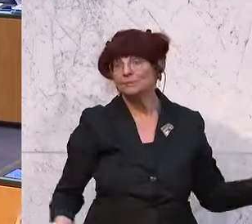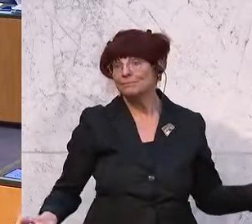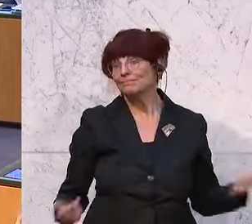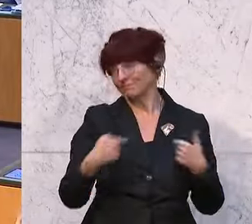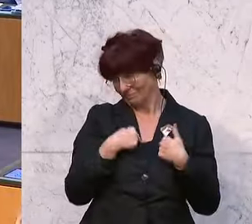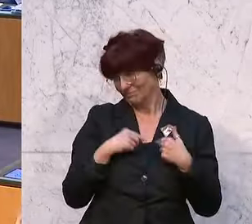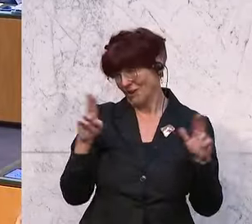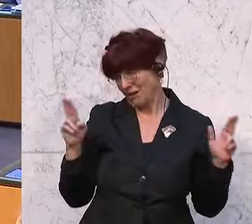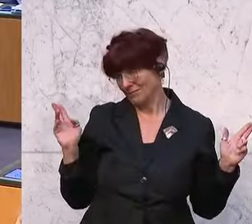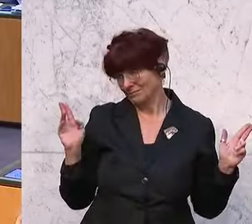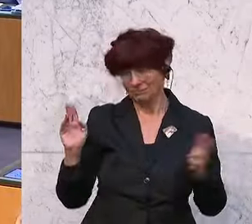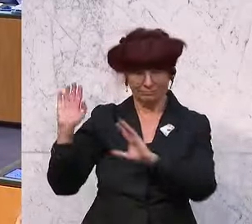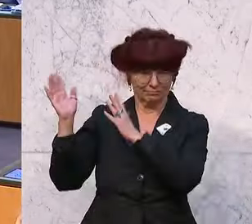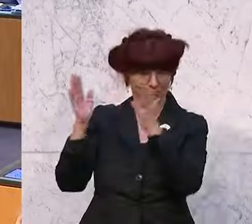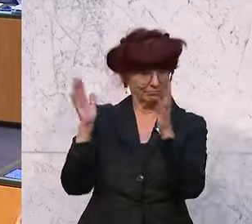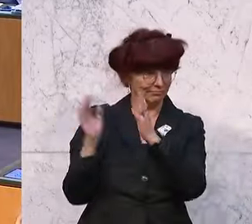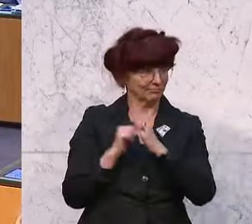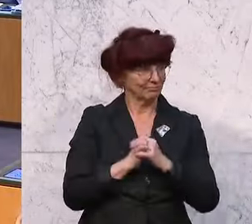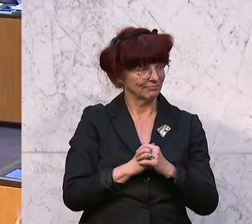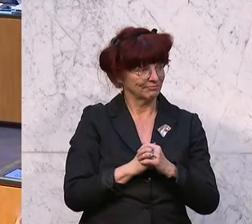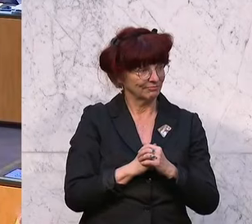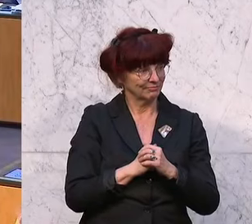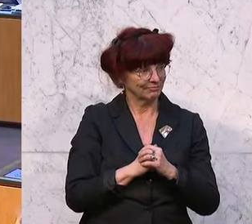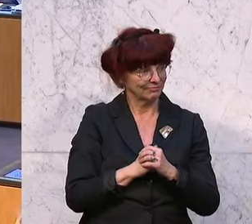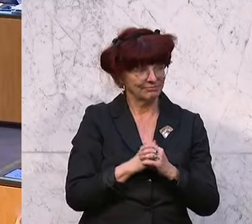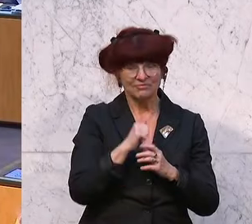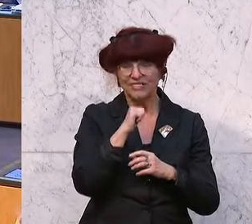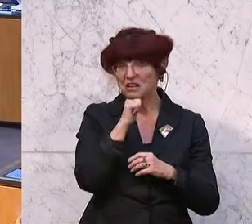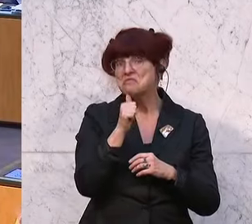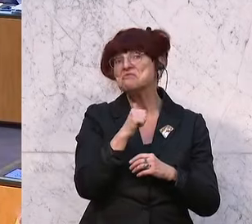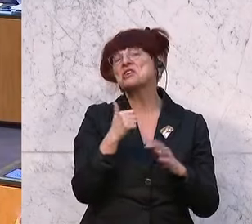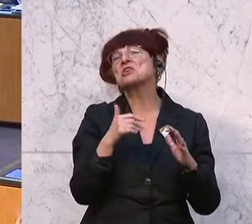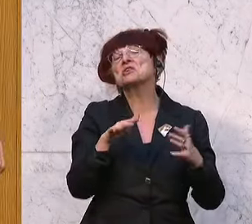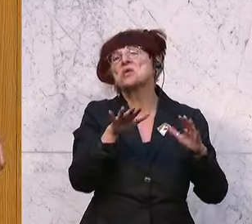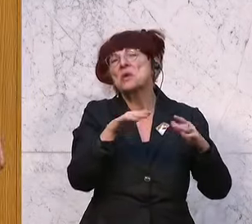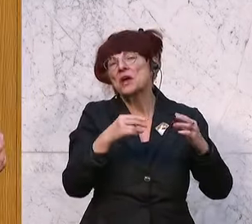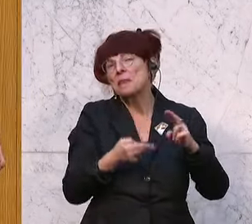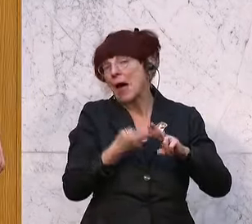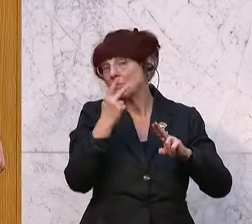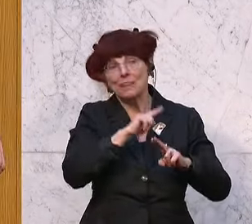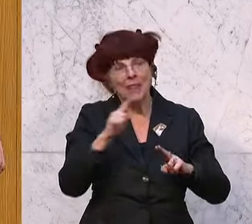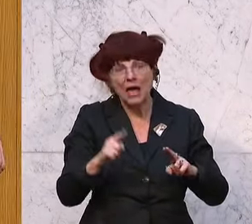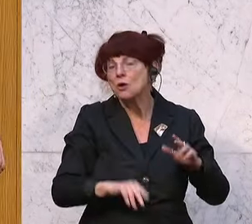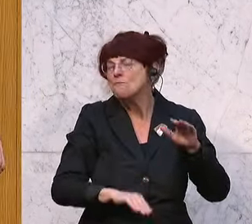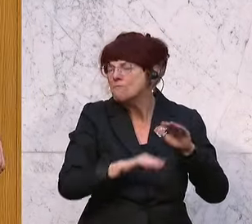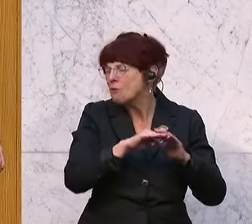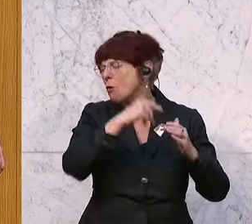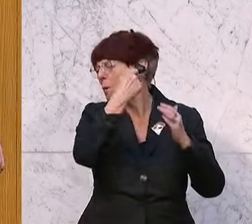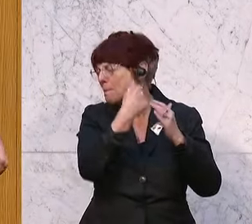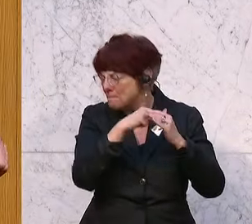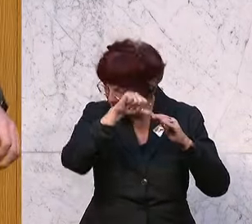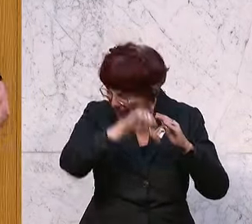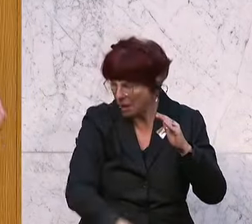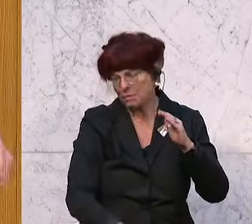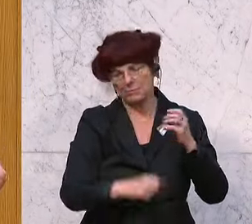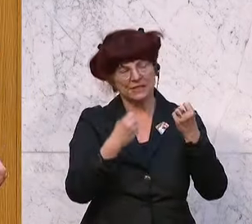Und zwar nicht irgendwie, sondern mit Bomben und Granaten. Ja, ich